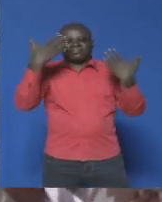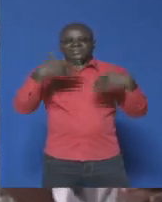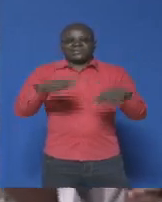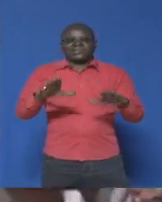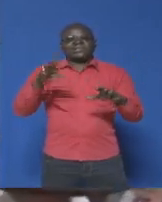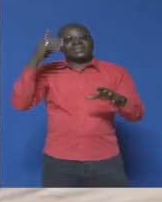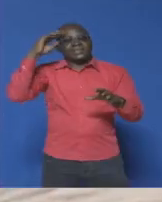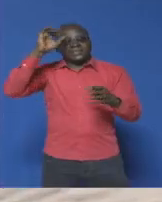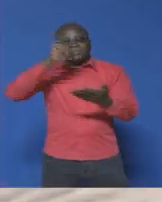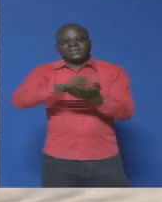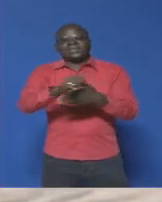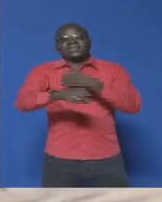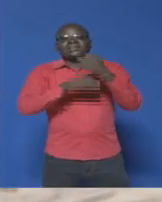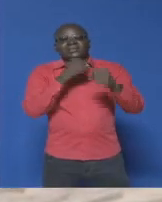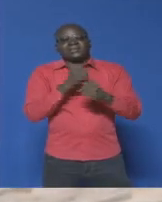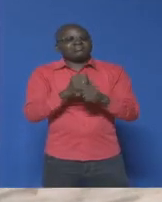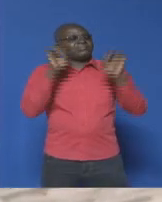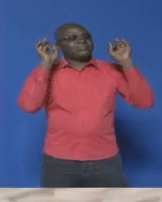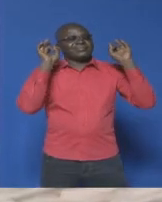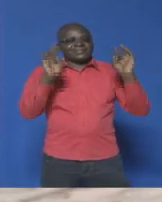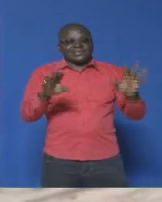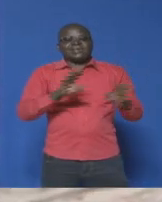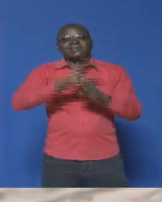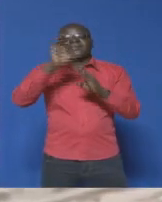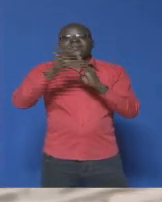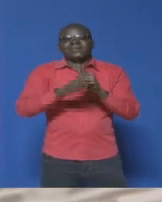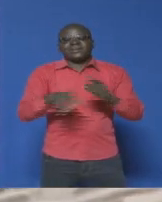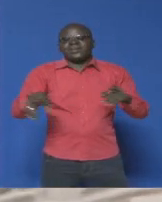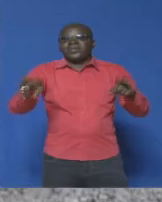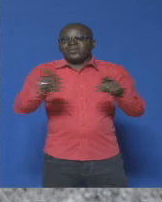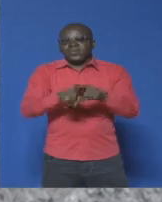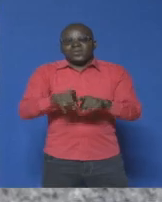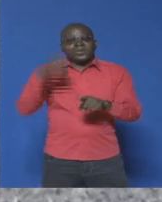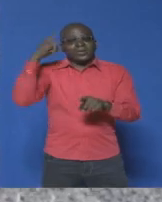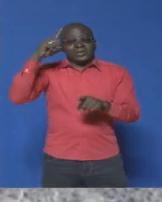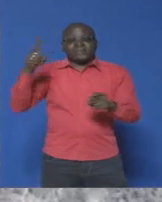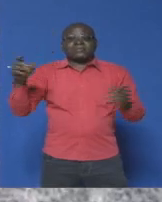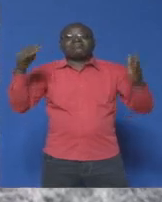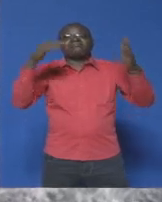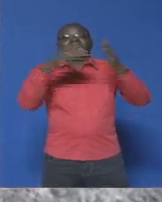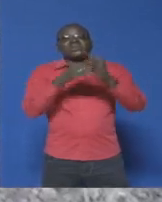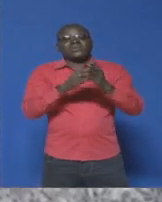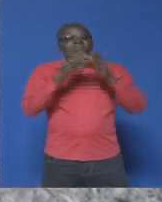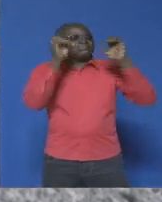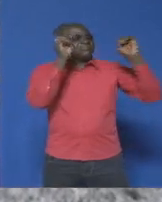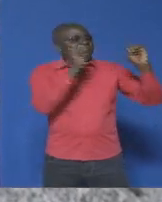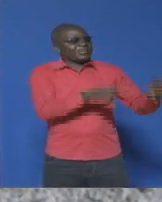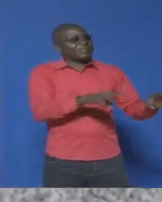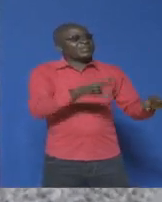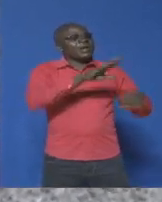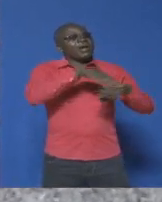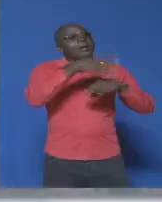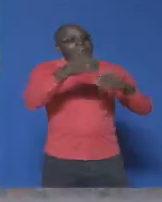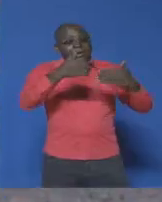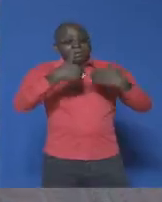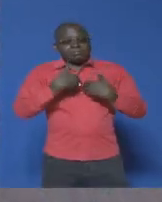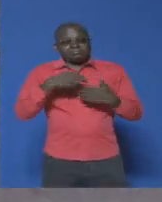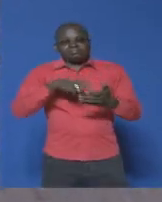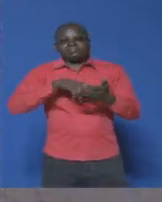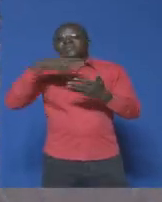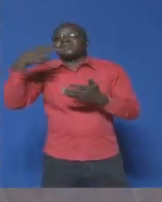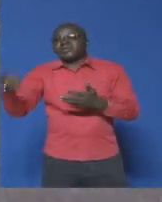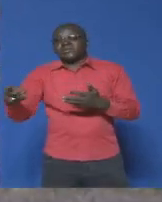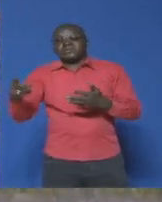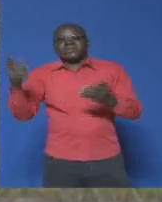année sans graves conséquences. Mais d'autres comme Vincenzo Nibali ont été contraints à l'abandon après avoir chuté, la faute à une sangle d'appareil photo qui